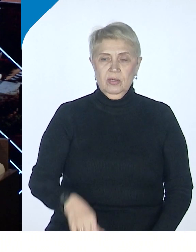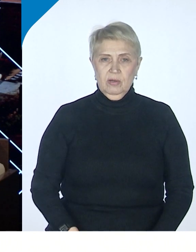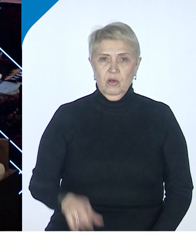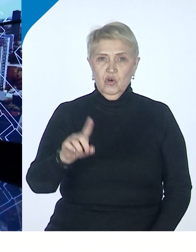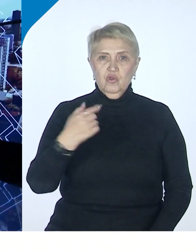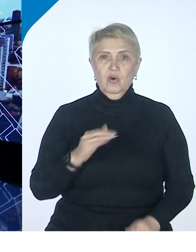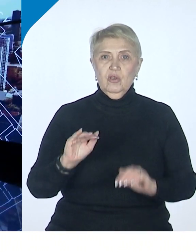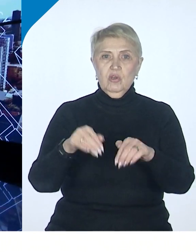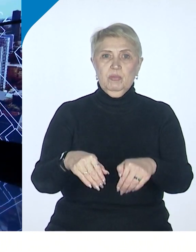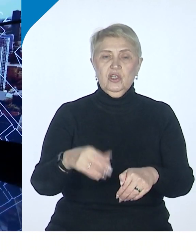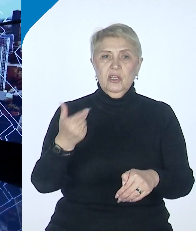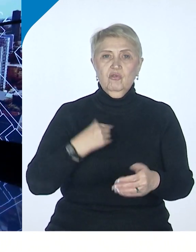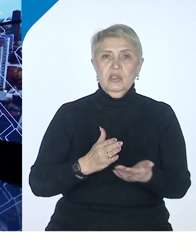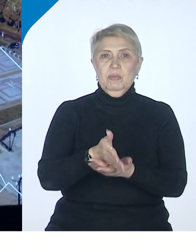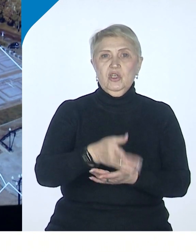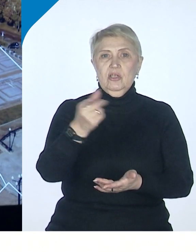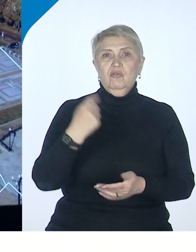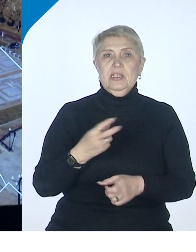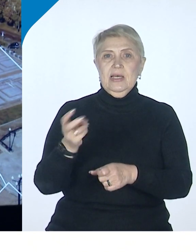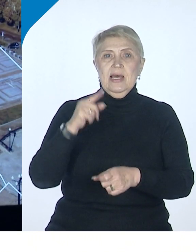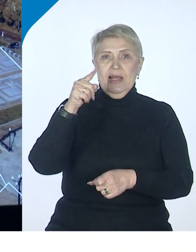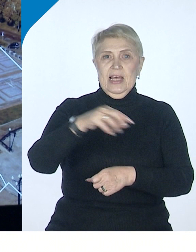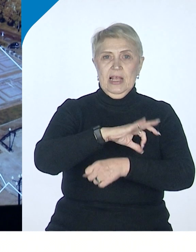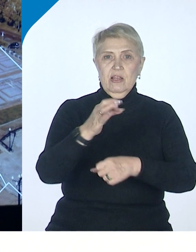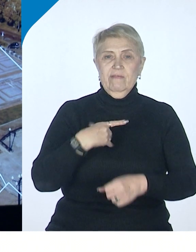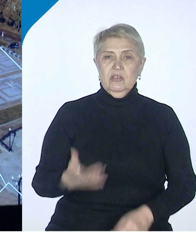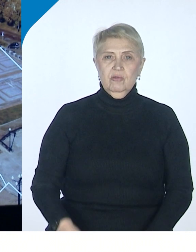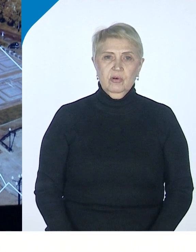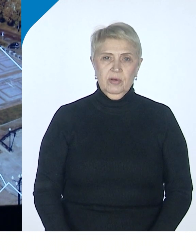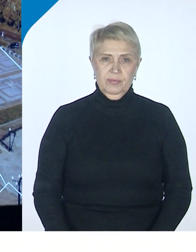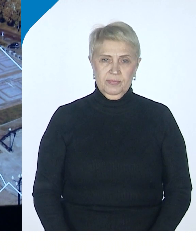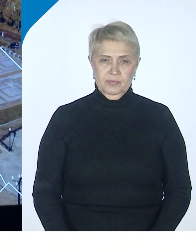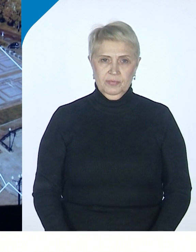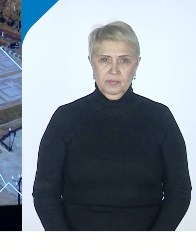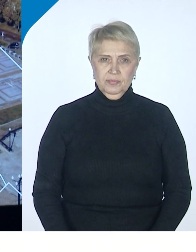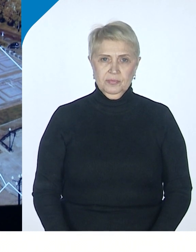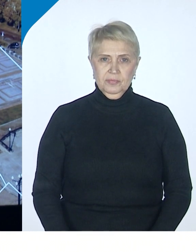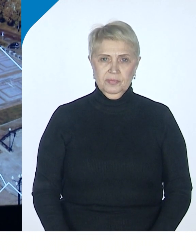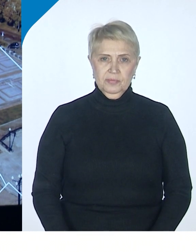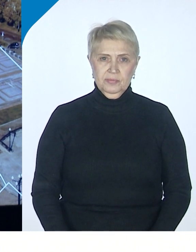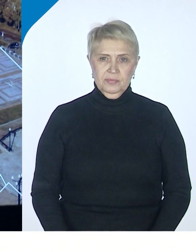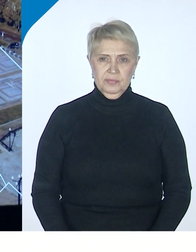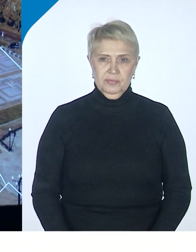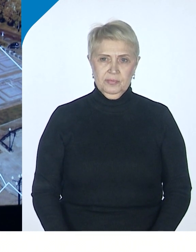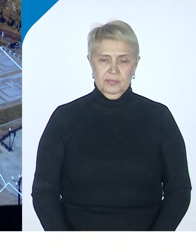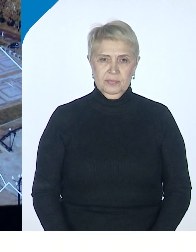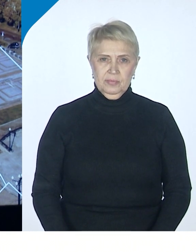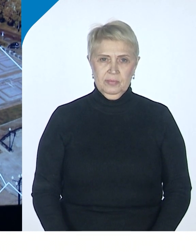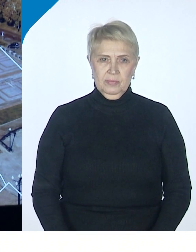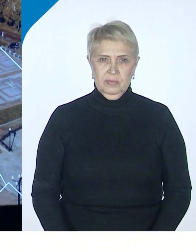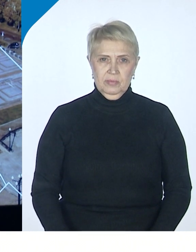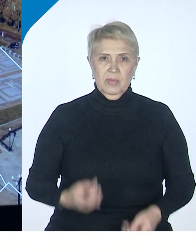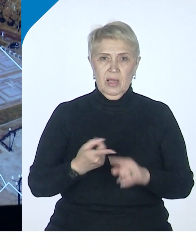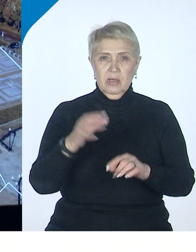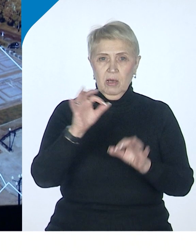на Дальний Восток. А куда они еще могут прийти? Прямо сейчас прервемся мы на короткую рекламу, после вернемся и продолжим интереснейший разговор. Это